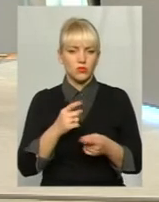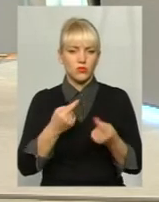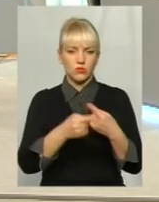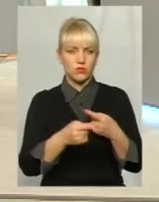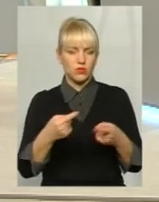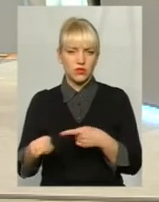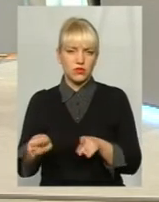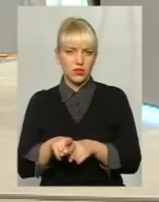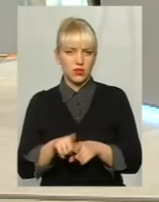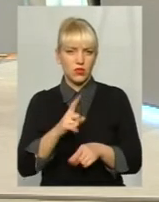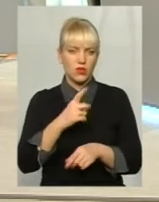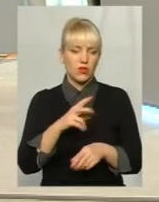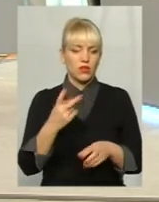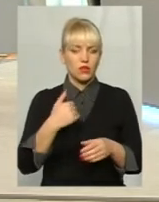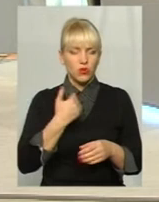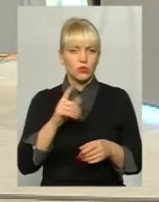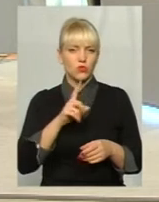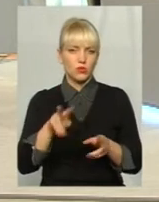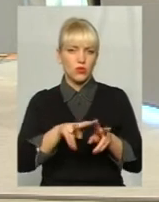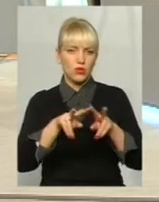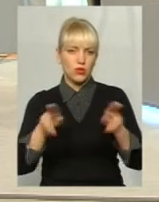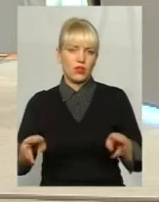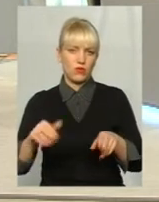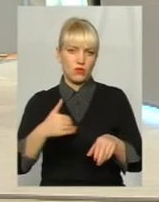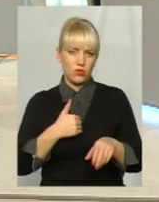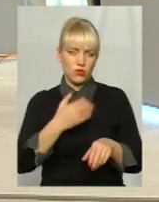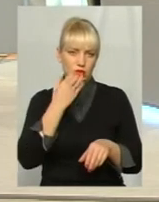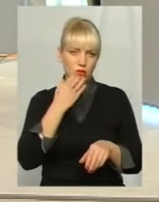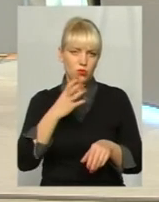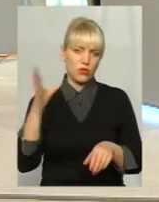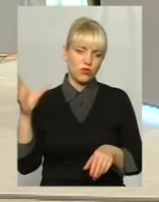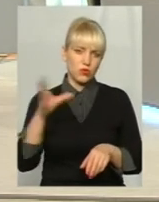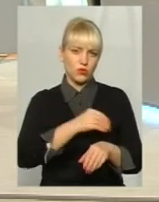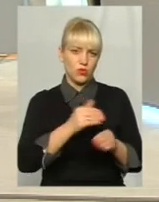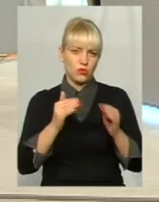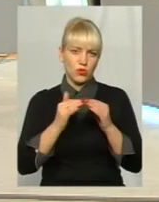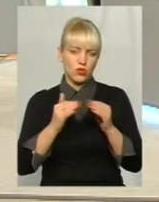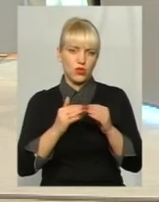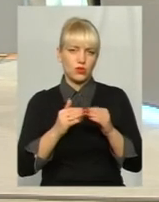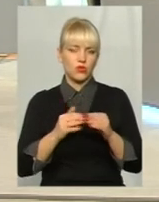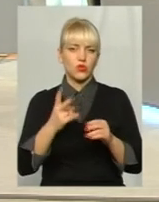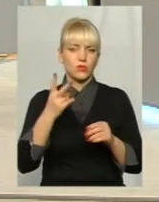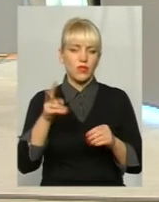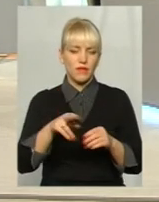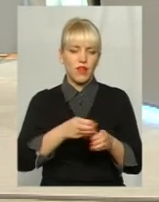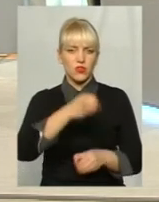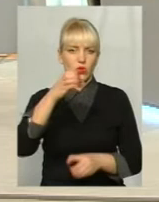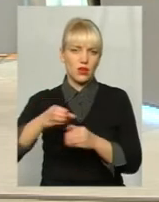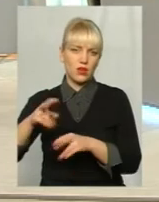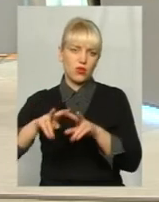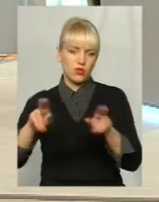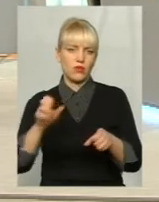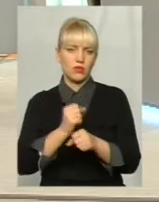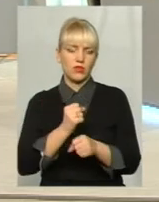було одинакове тепло... Я зрозумію. Щоб одинаковою температурою було, я зрозумію. Добре. Дякую. Вони